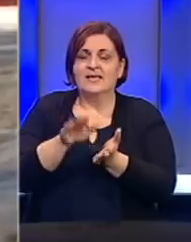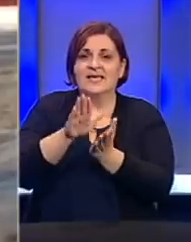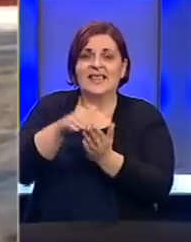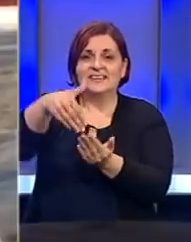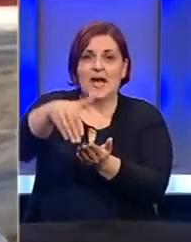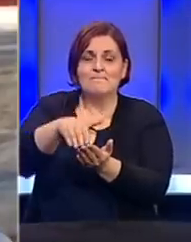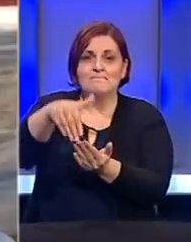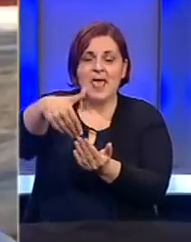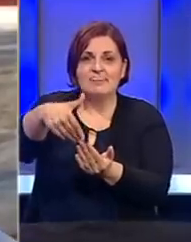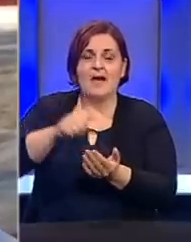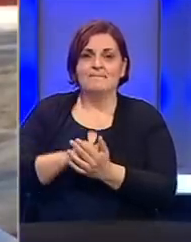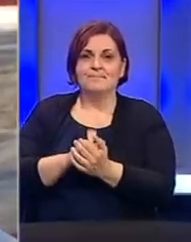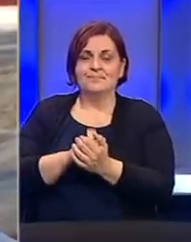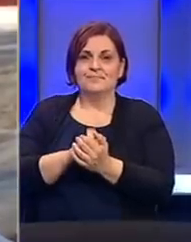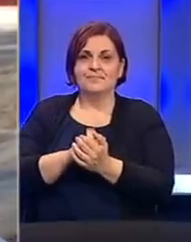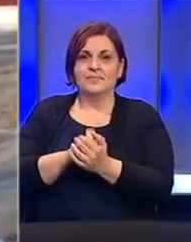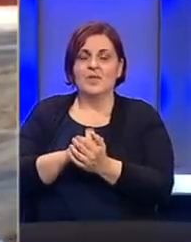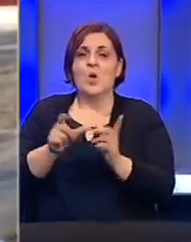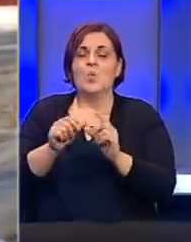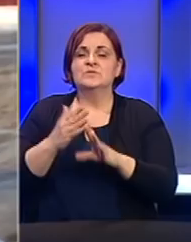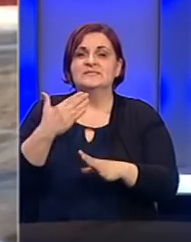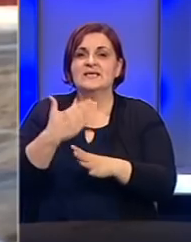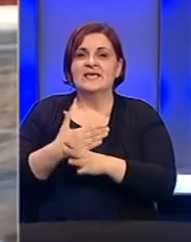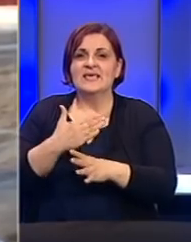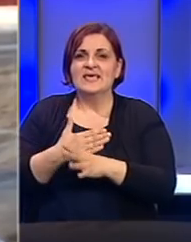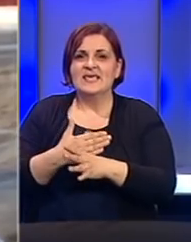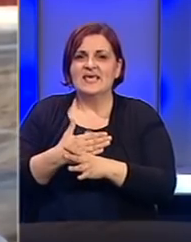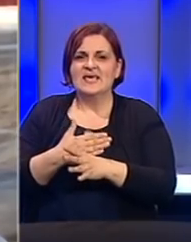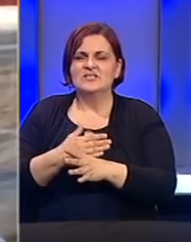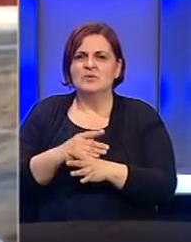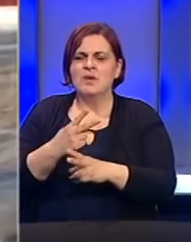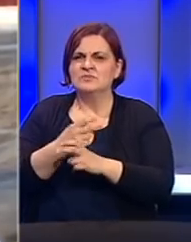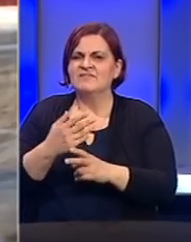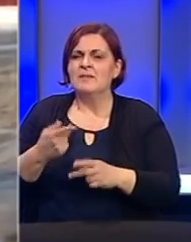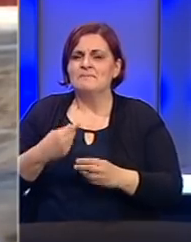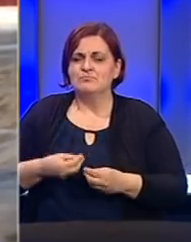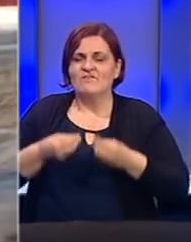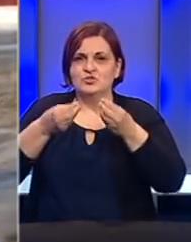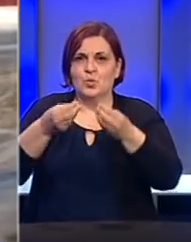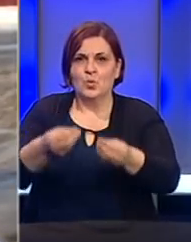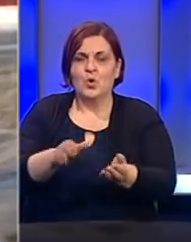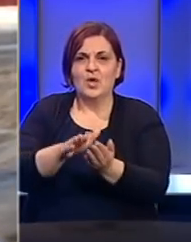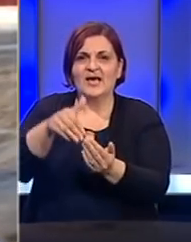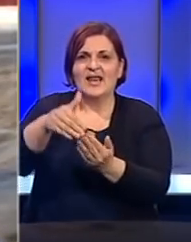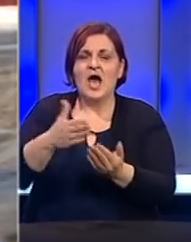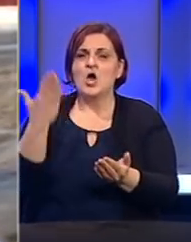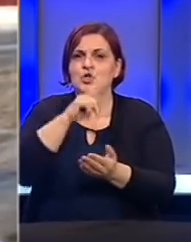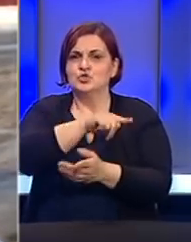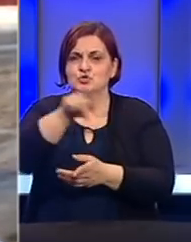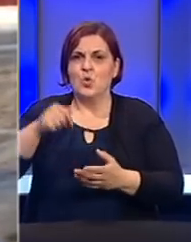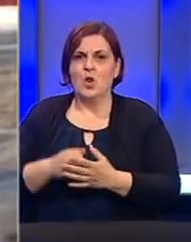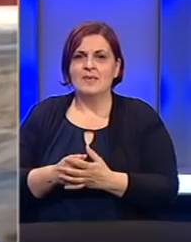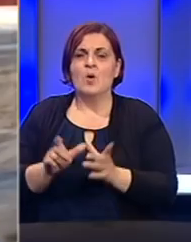tableta uz pomoć Austrijske priverede. Mi smo već uručili ove te tablete školama